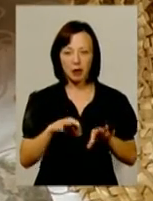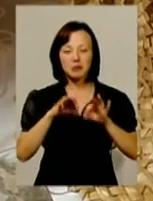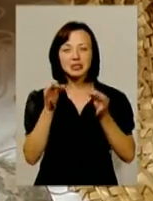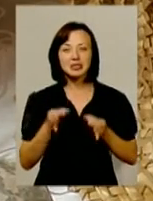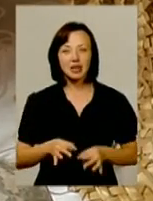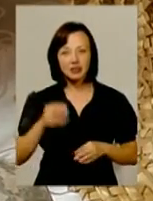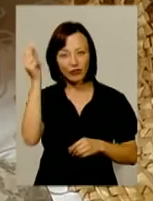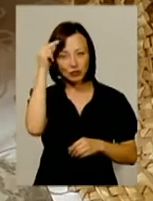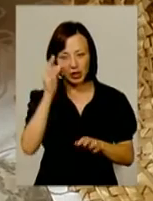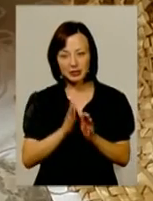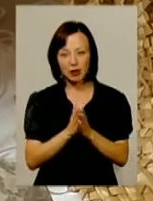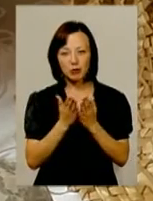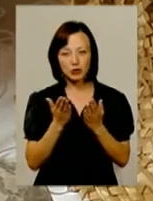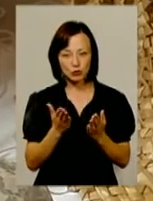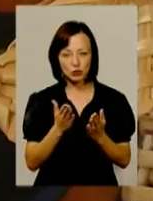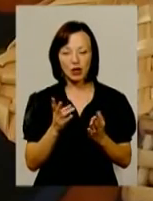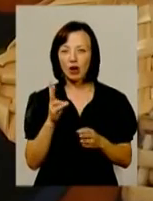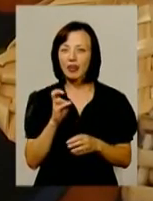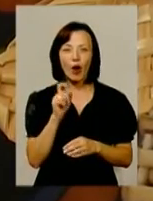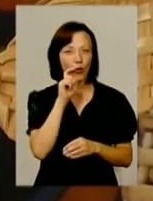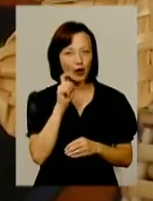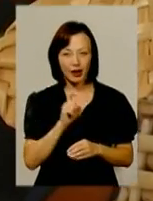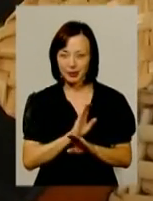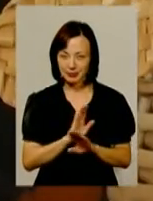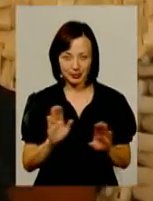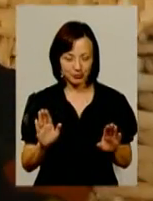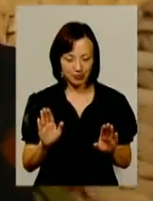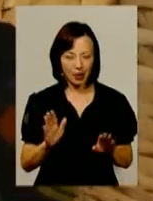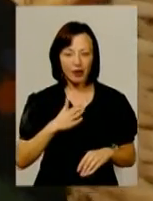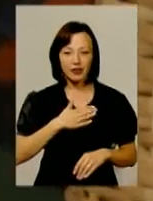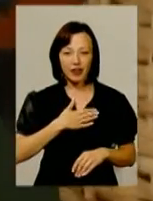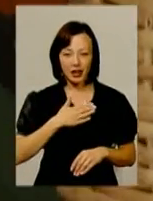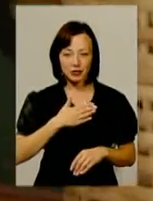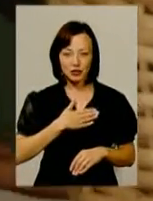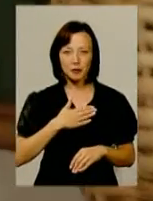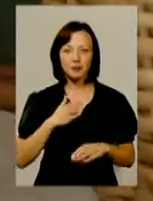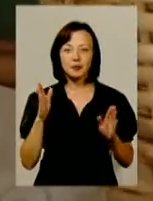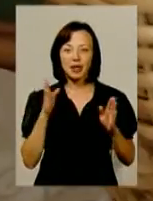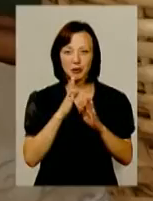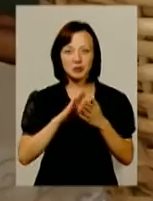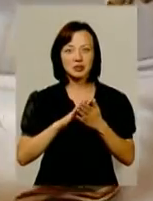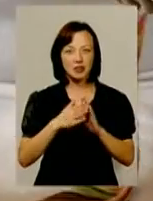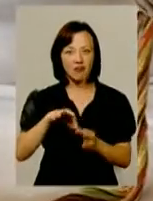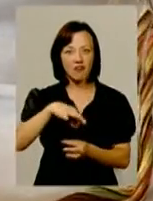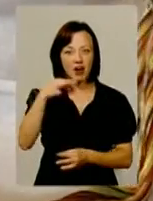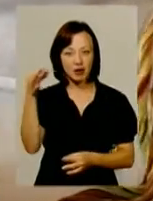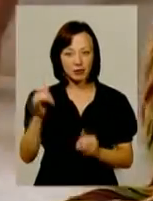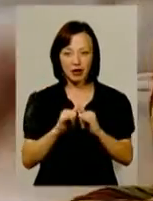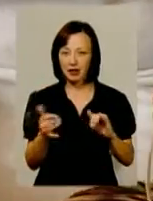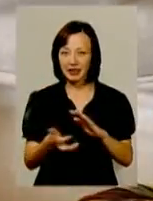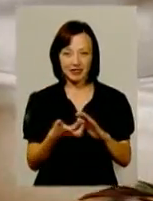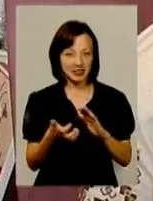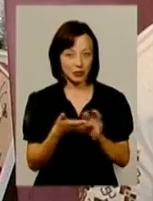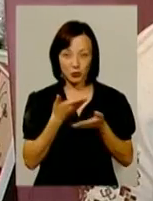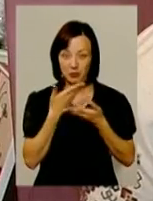вивчала за підручником, як не дивно, зовсім не українським. Дивно, бо в нашій кліматичній зоні верби ростуть сюди і немає жодного дефіциту з